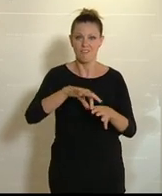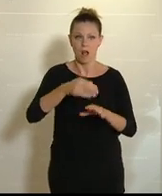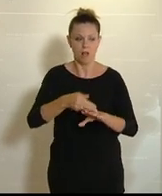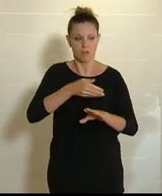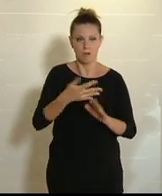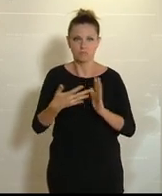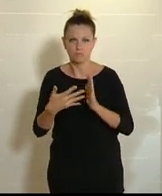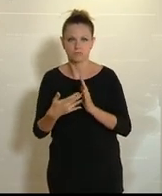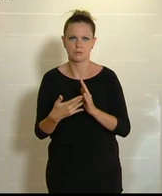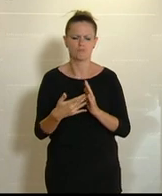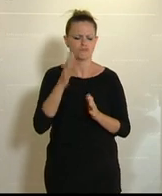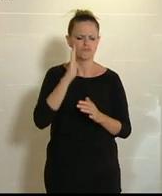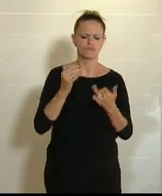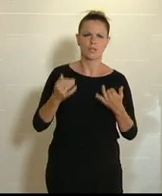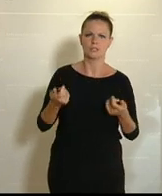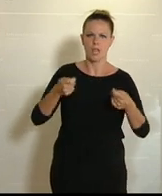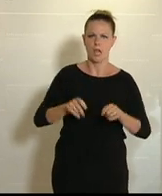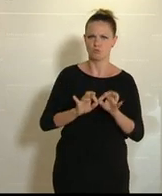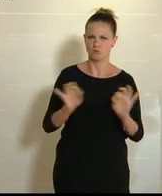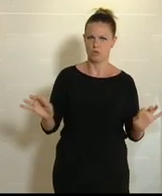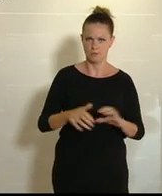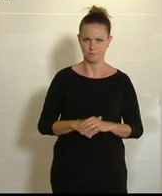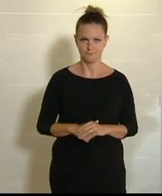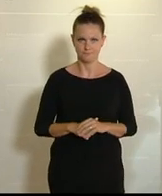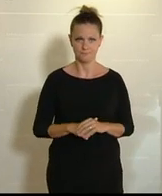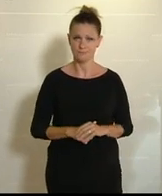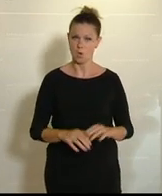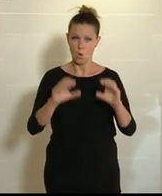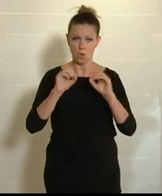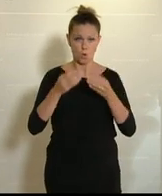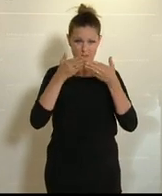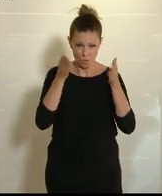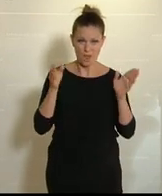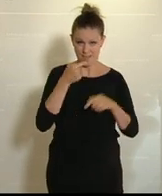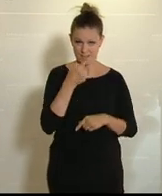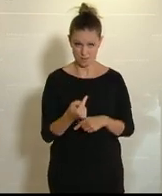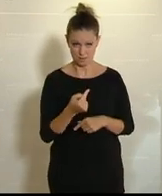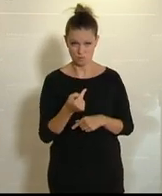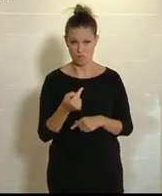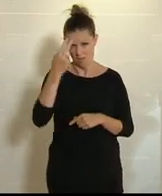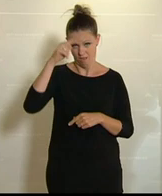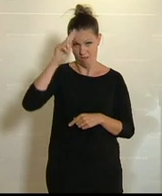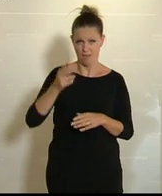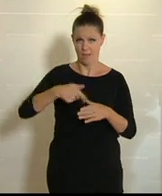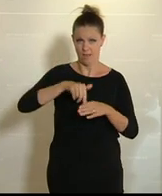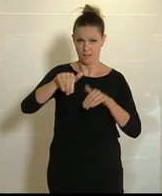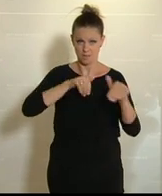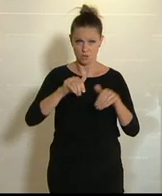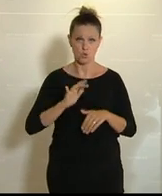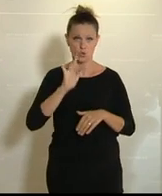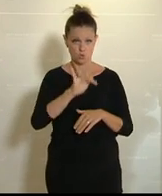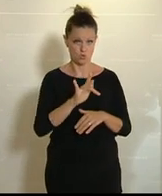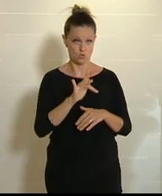ausforschen. Bitte zum Schlusssatz kommen. Null Toleranz, Innenminister, das braucht es. Aber nicht gegen Hausfrauen und